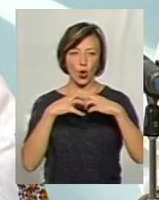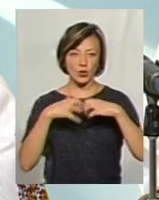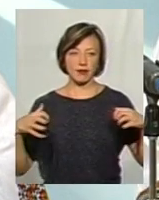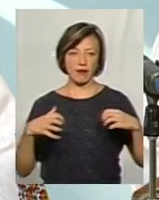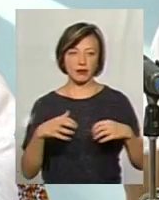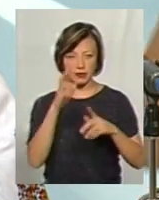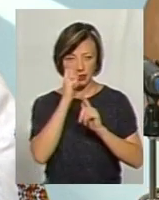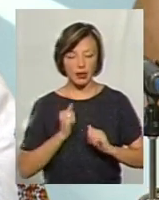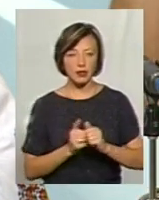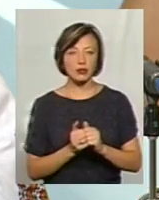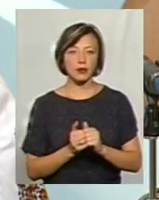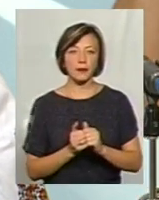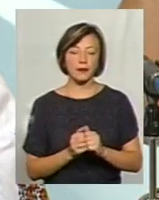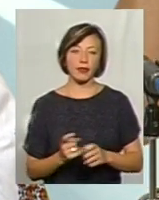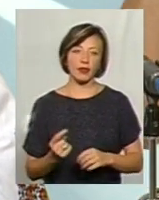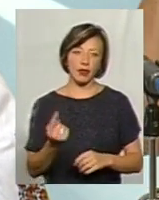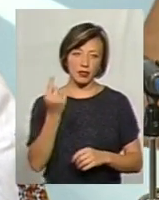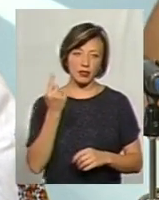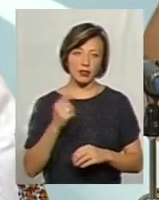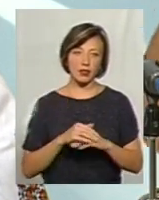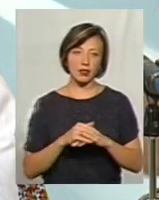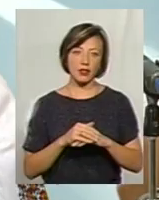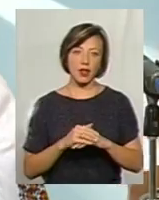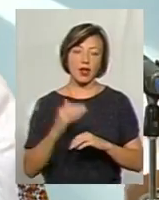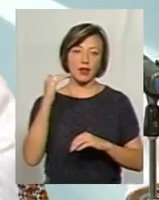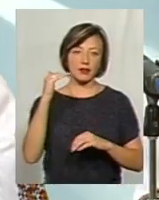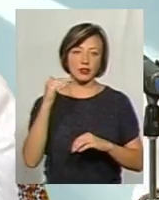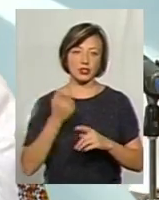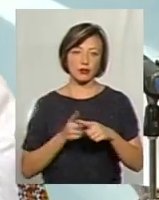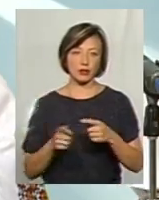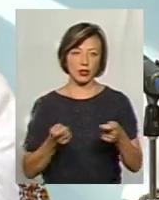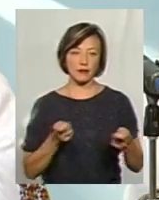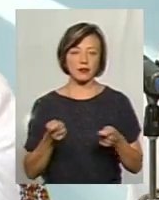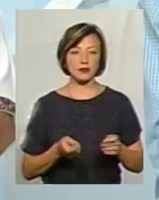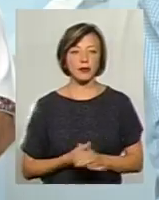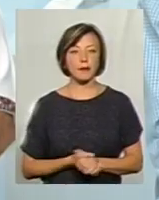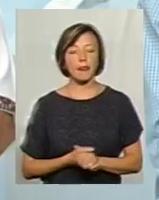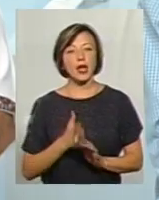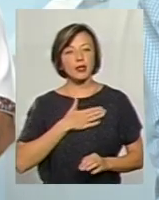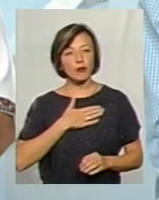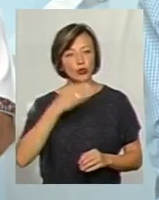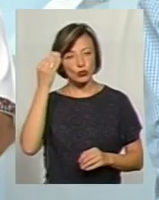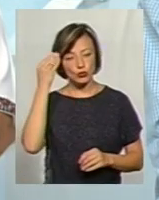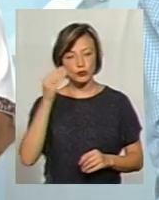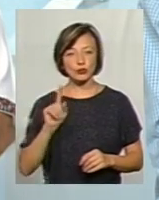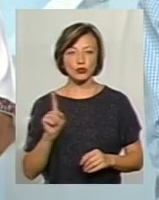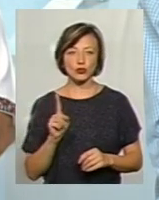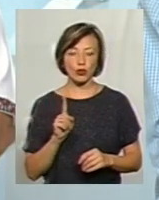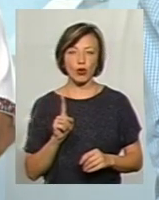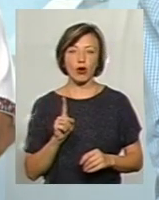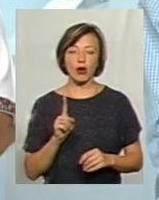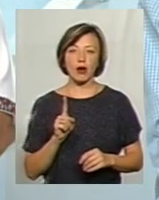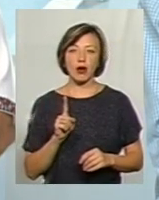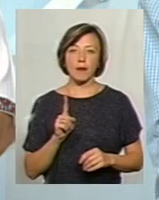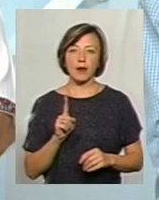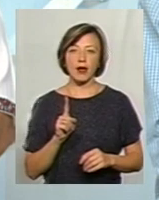нашу країну. На вершині цієї спільної думки. Дякую. Пані Тетяну. На мою думку, що громадську позицію